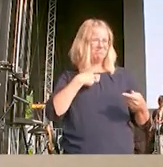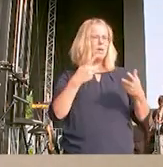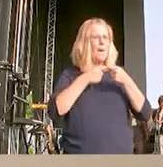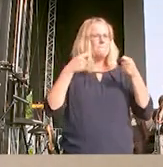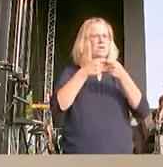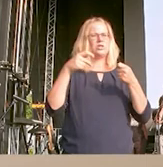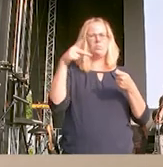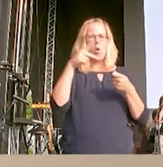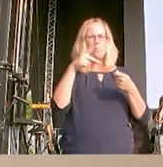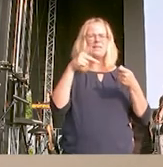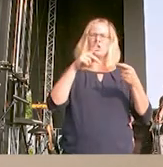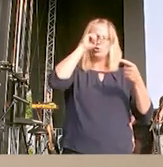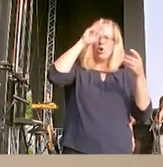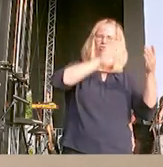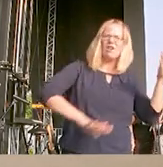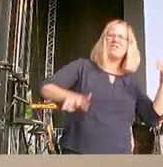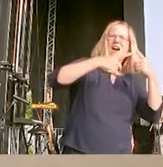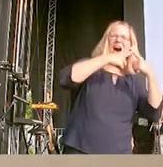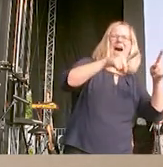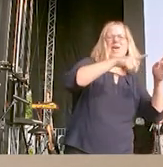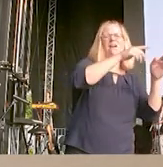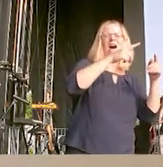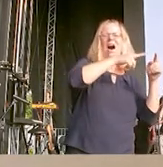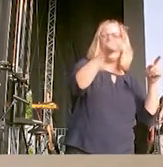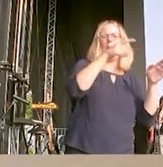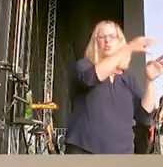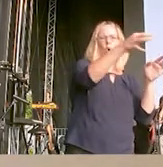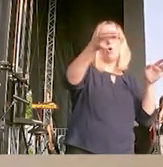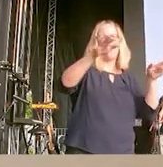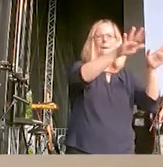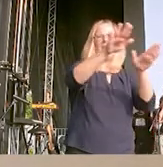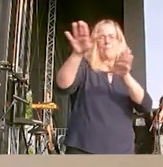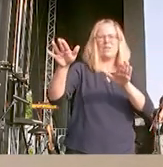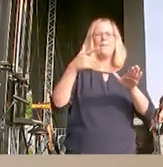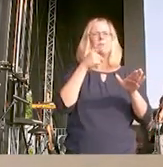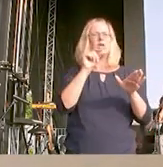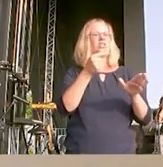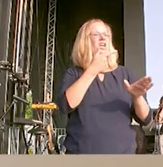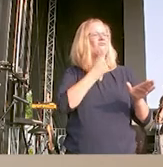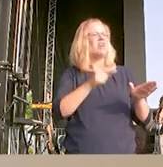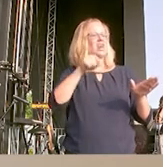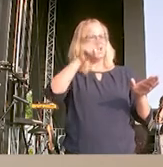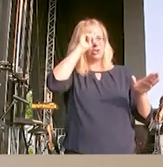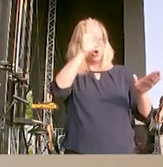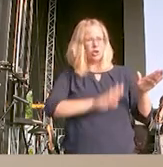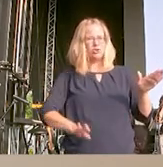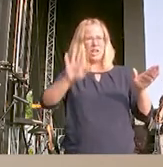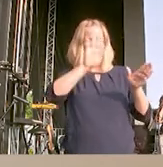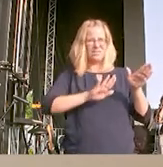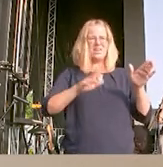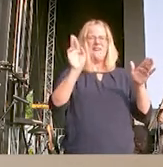alle Dörfer bleiben, setzen uns darum nicht nur für den Erhalt der in Deutschland vom